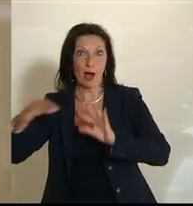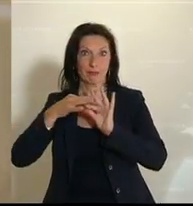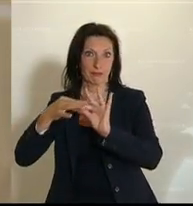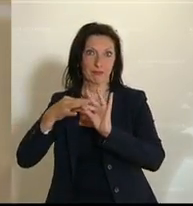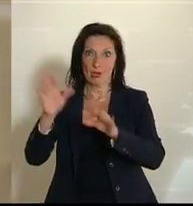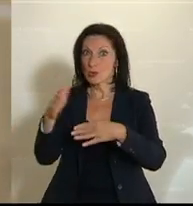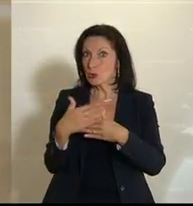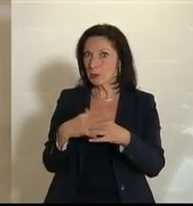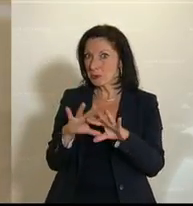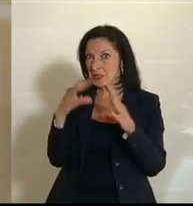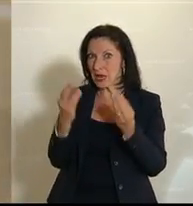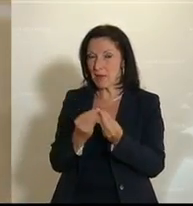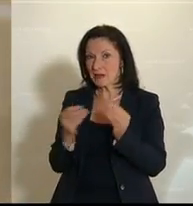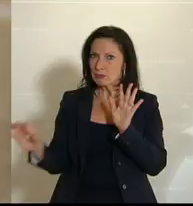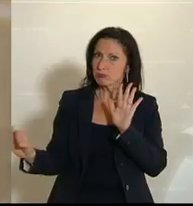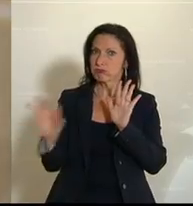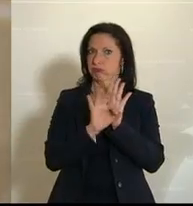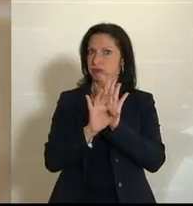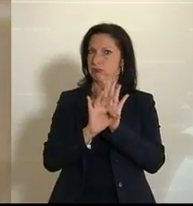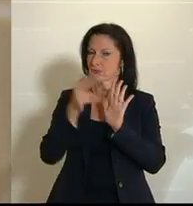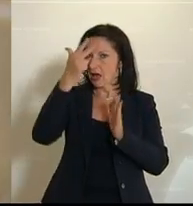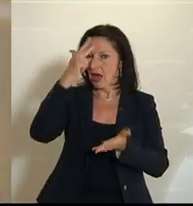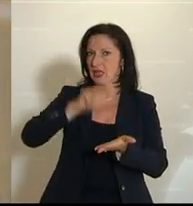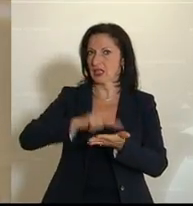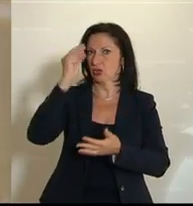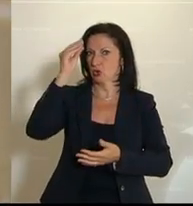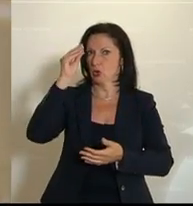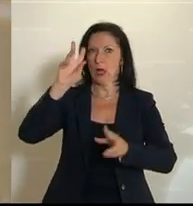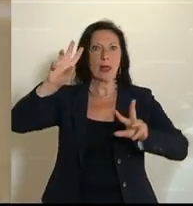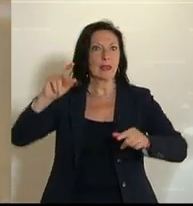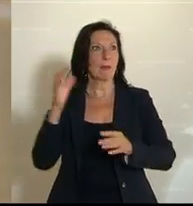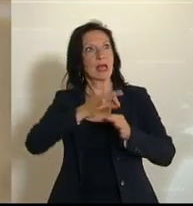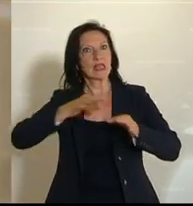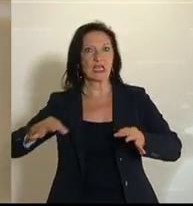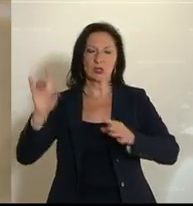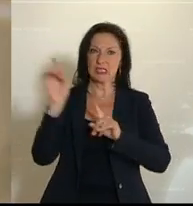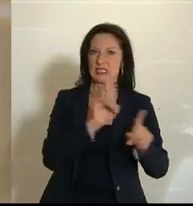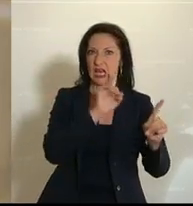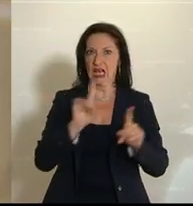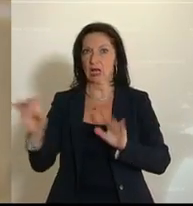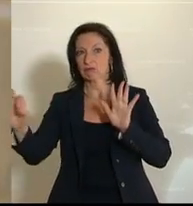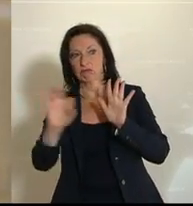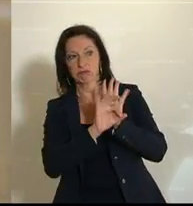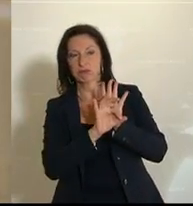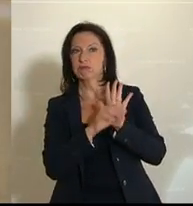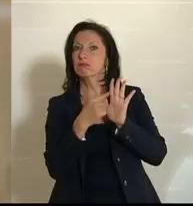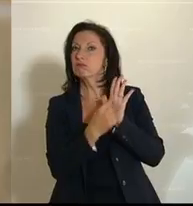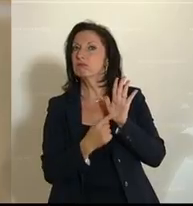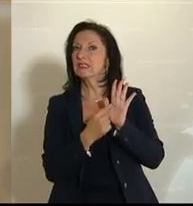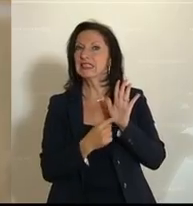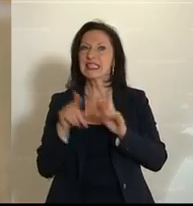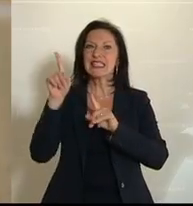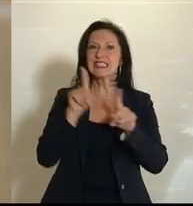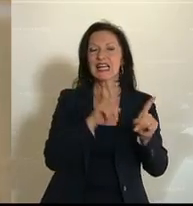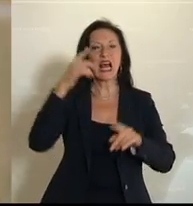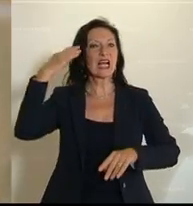Beispiel gemeinsam erarbeitet Gütesiegeln für Schule zum Thema Singen. In Niederösterreich gibt es zum Beispiel den Gütesiegeln, Singende,